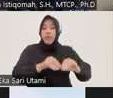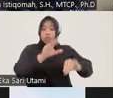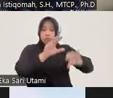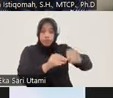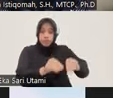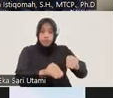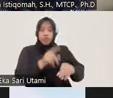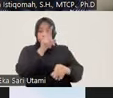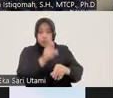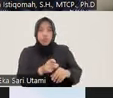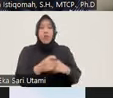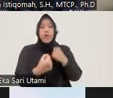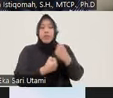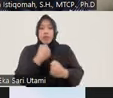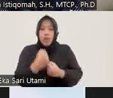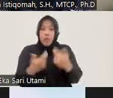ya mungkin perlu dilakukan